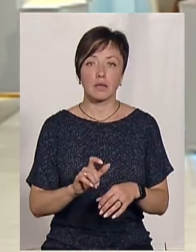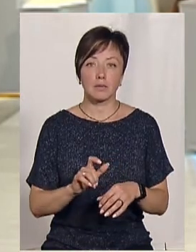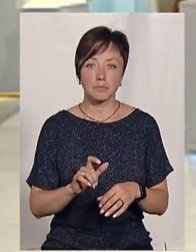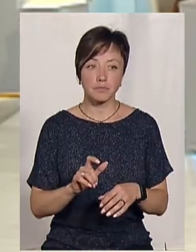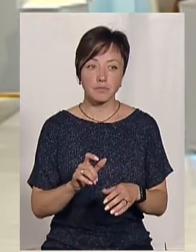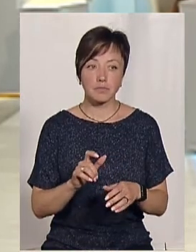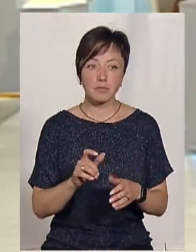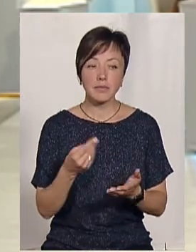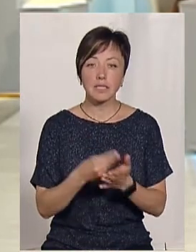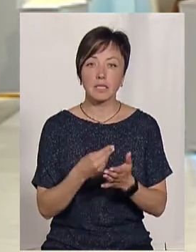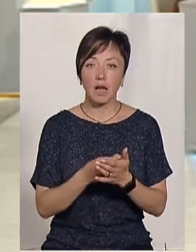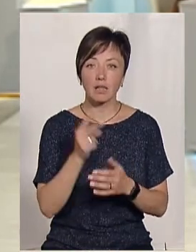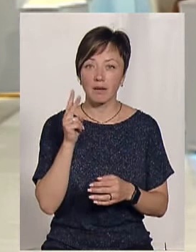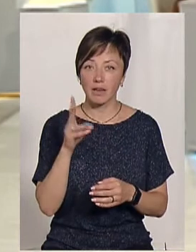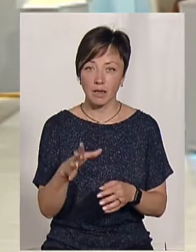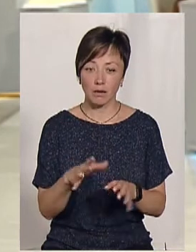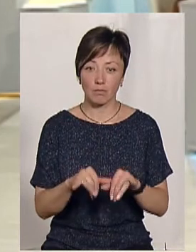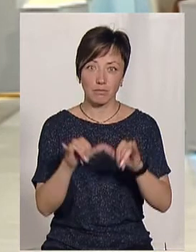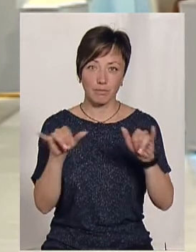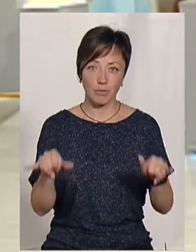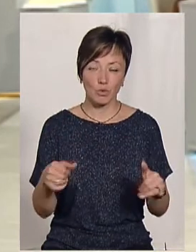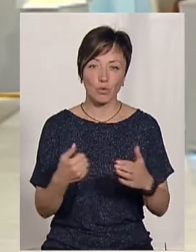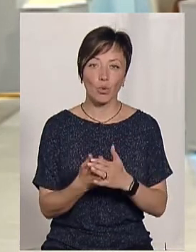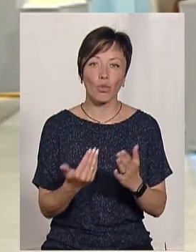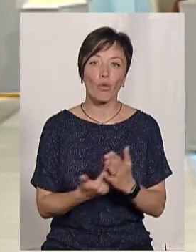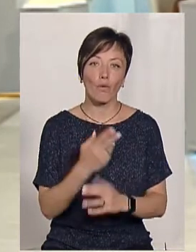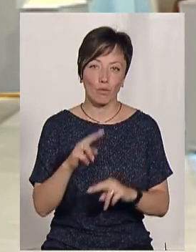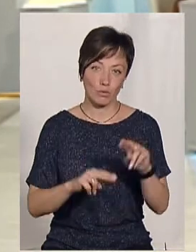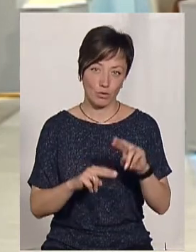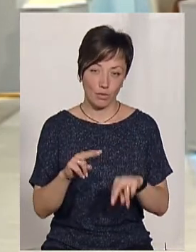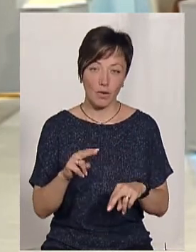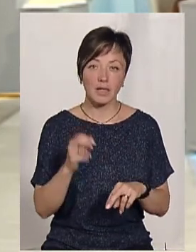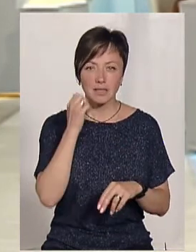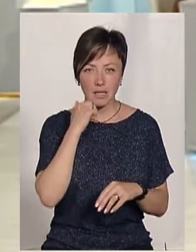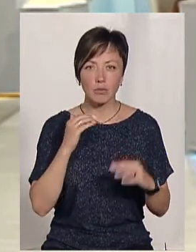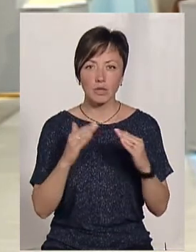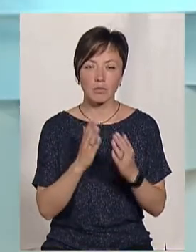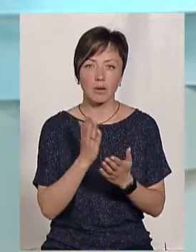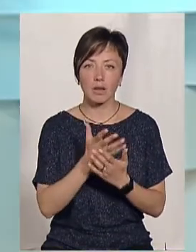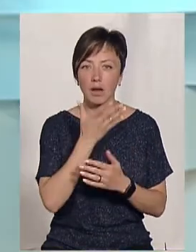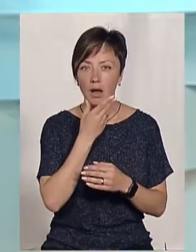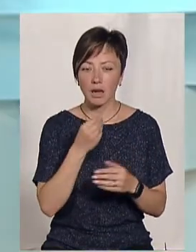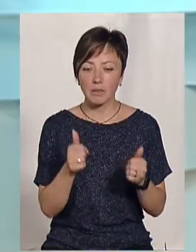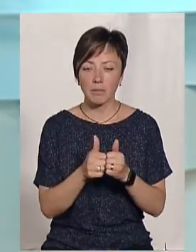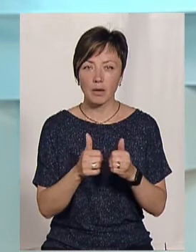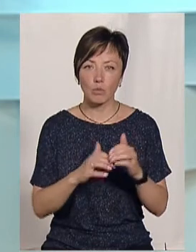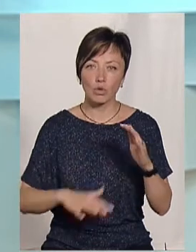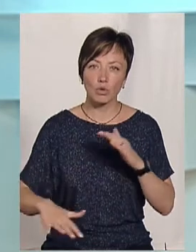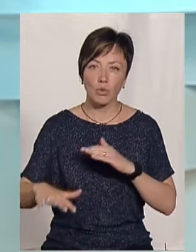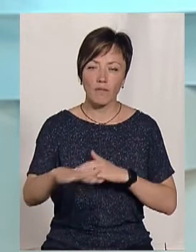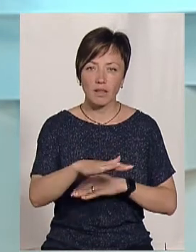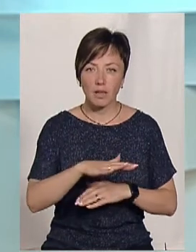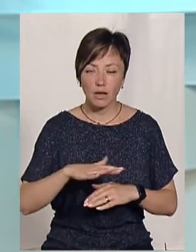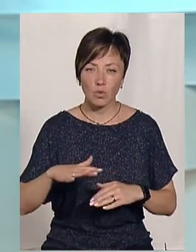квартиру, збільшується практично до новобудови. А то, можливо, і більше. Тому що старі будинки мають гарні прибудинкові території,